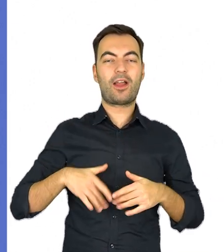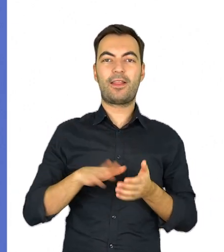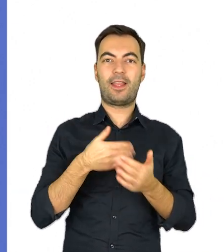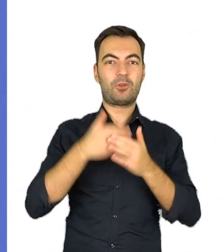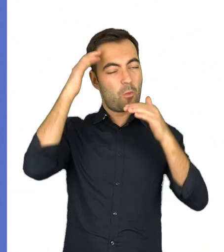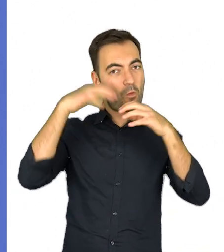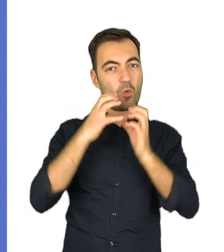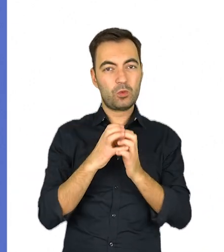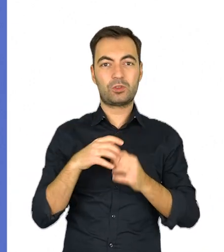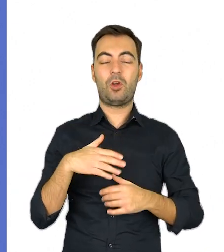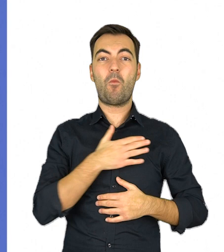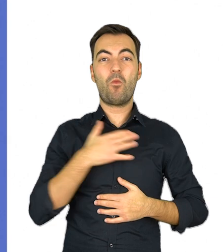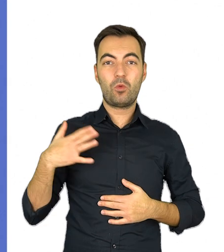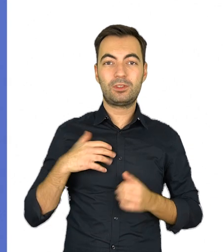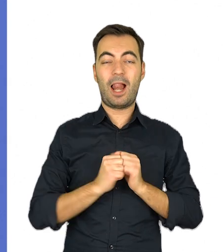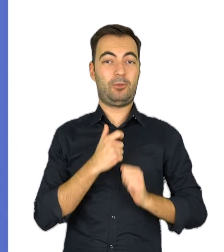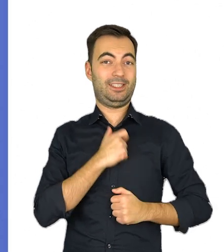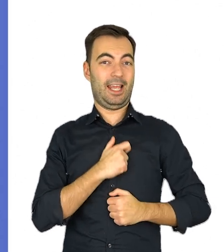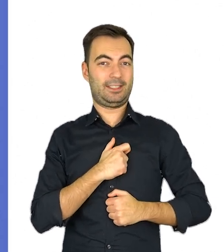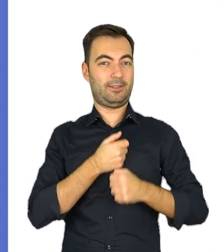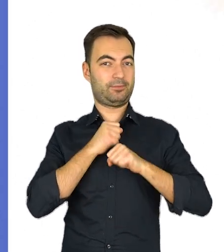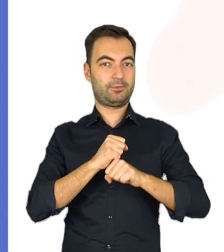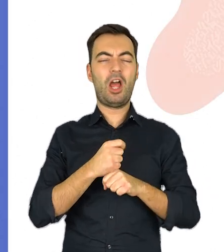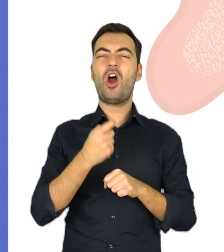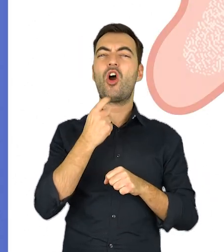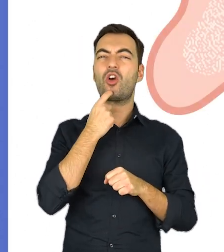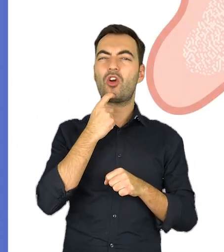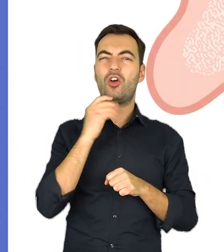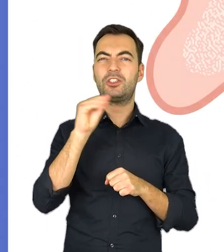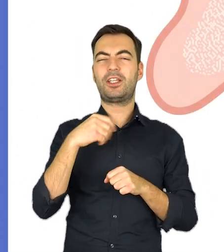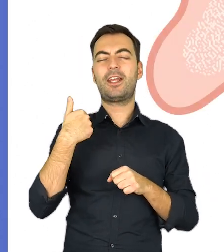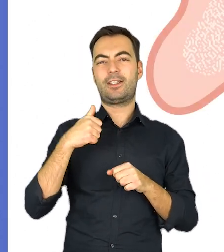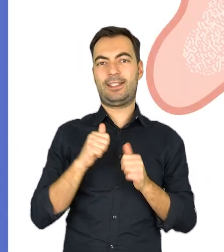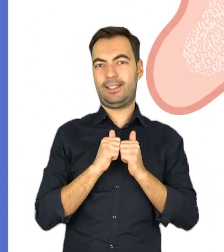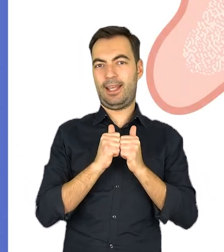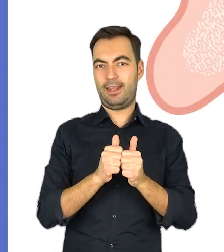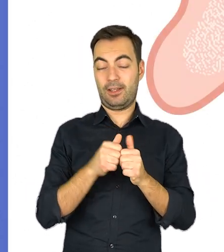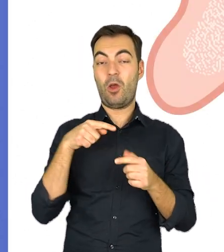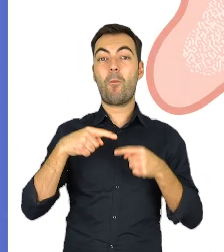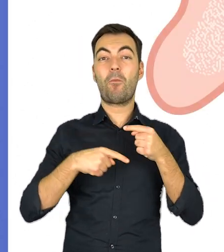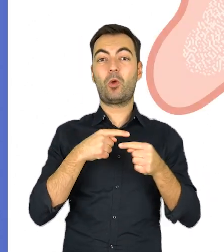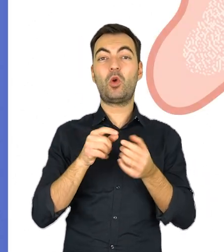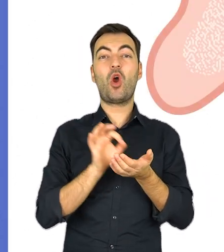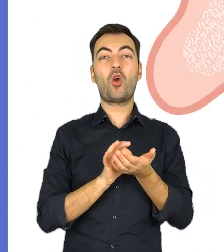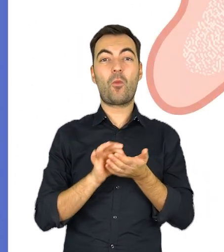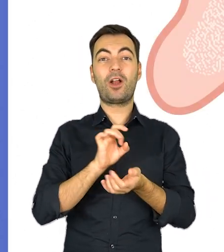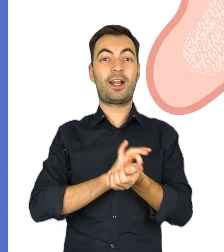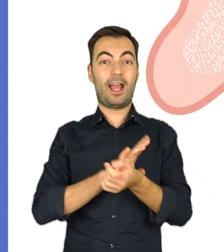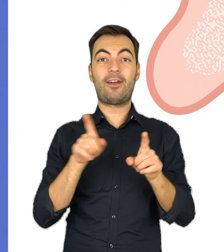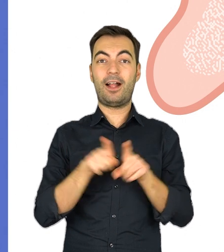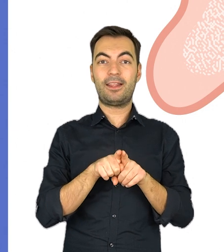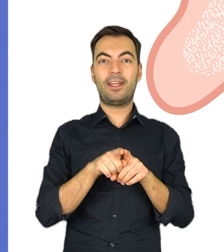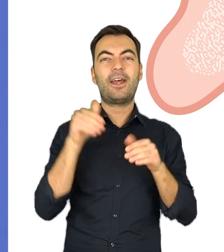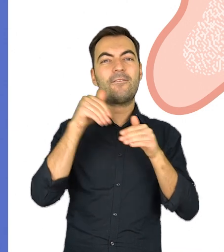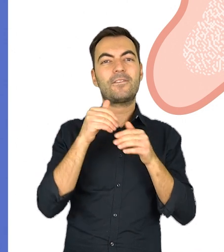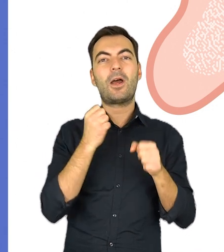takie jak mózg, płuca czy serce. Kości robią coś jeszcze. One produkują komórki krwi, a także